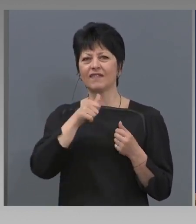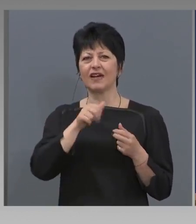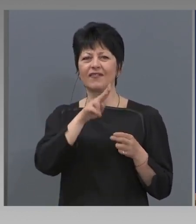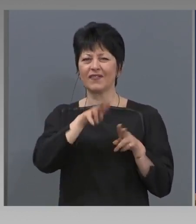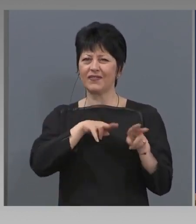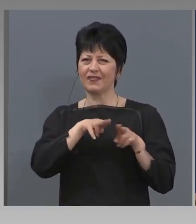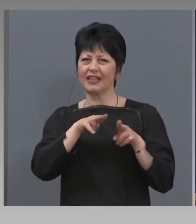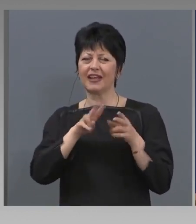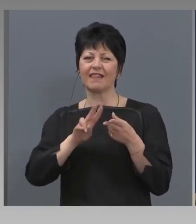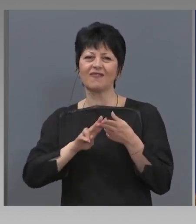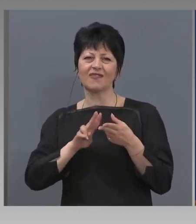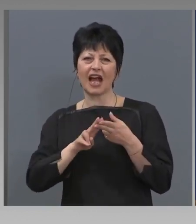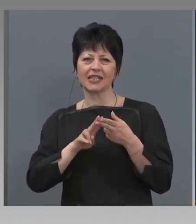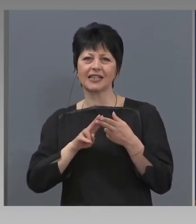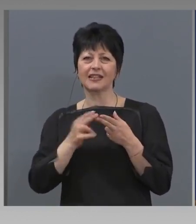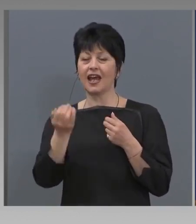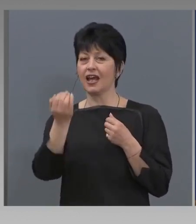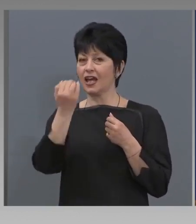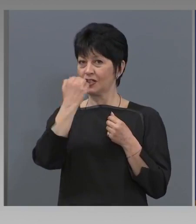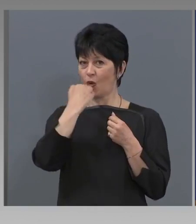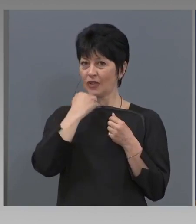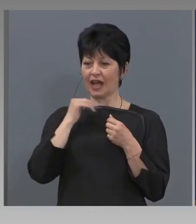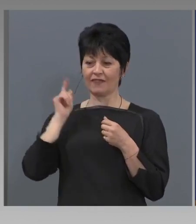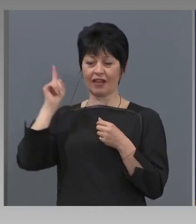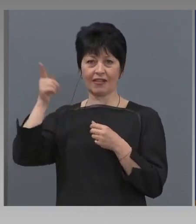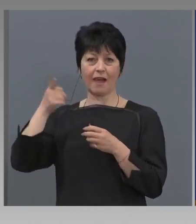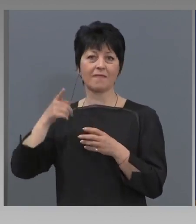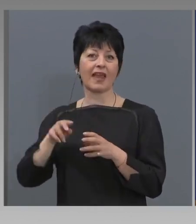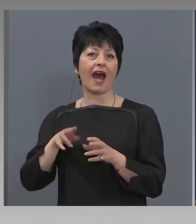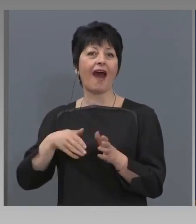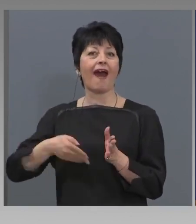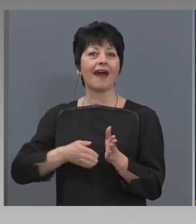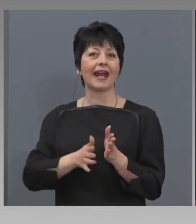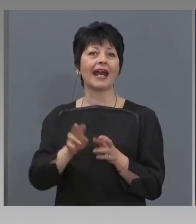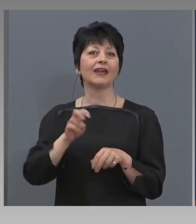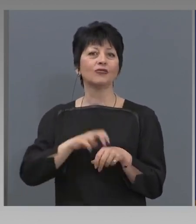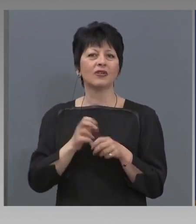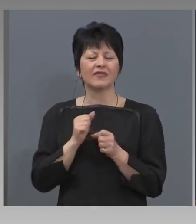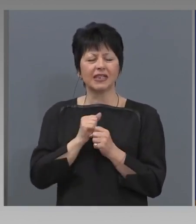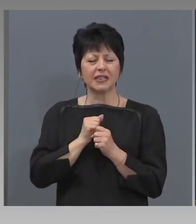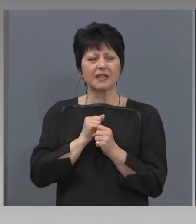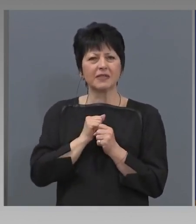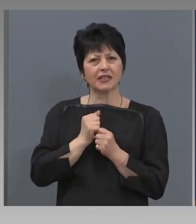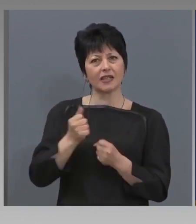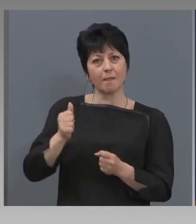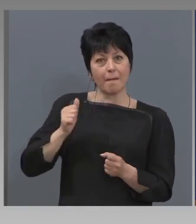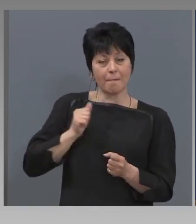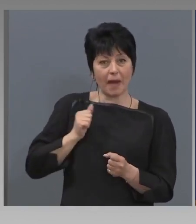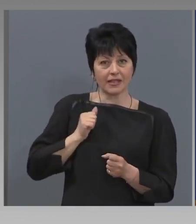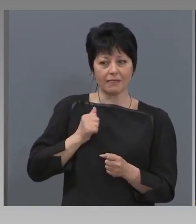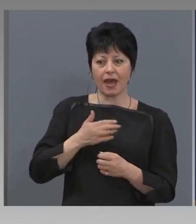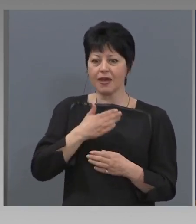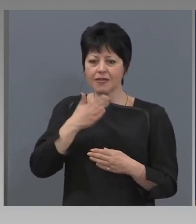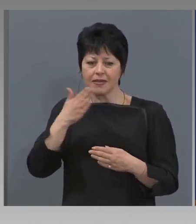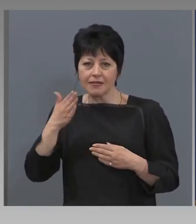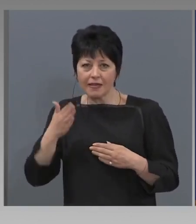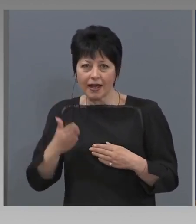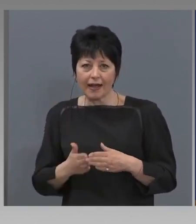давят. Да стискаме, да стискаме, да стискаме, да пазиме и накрая точно да стане да